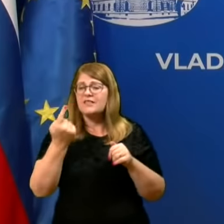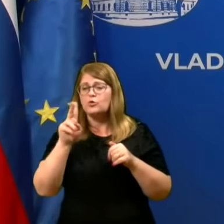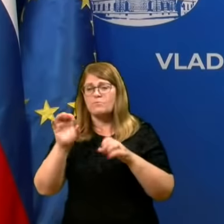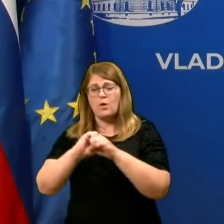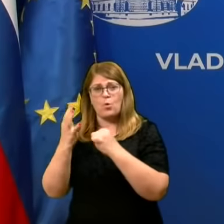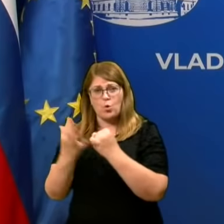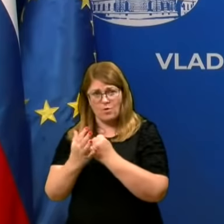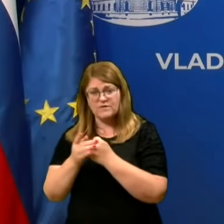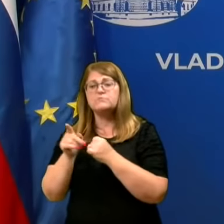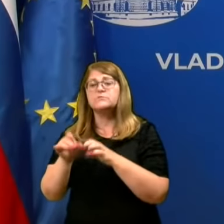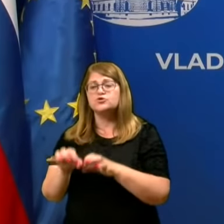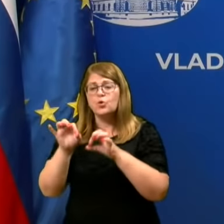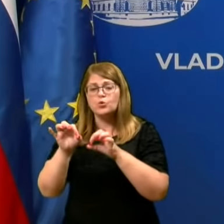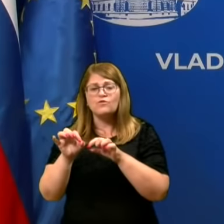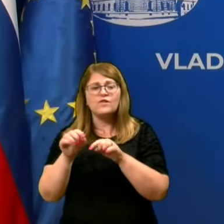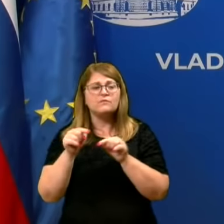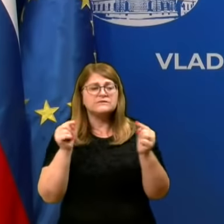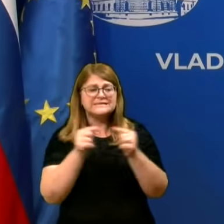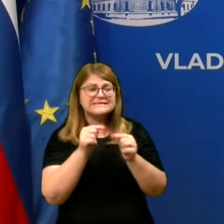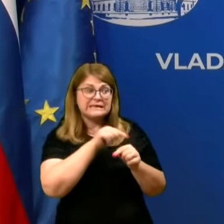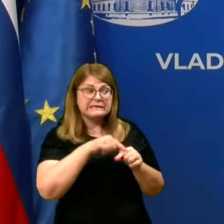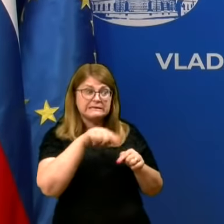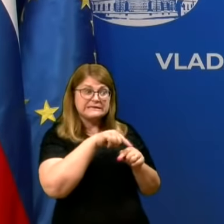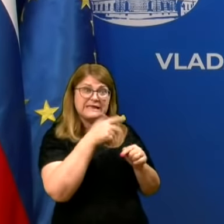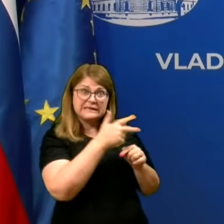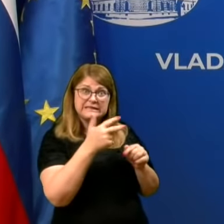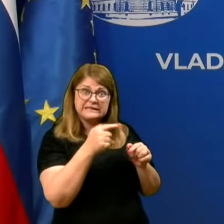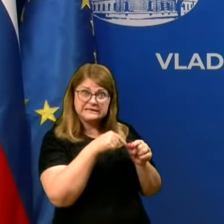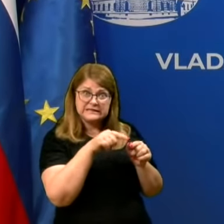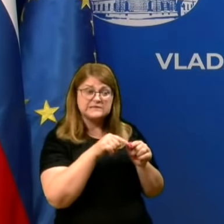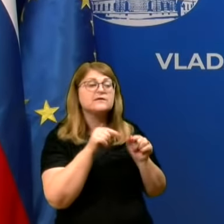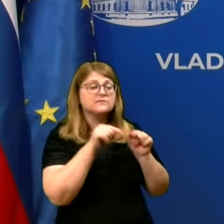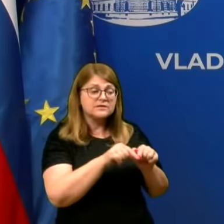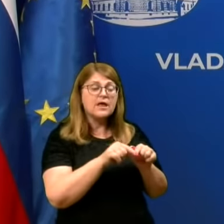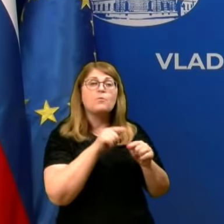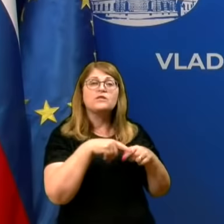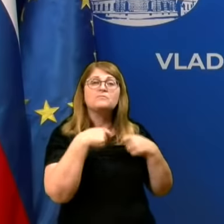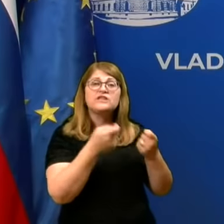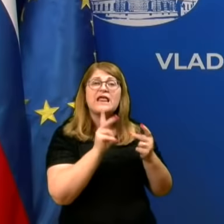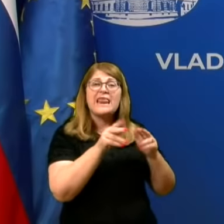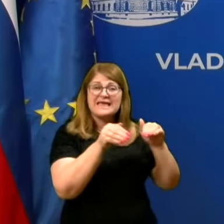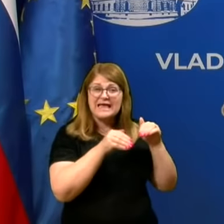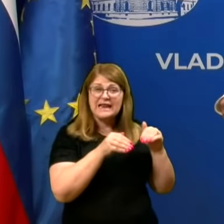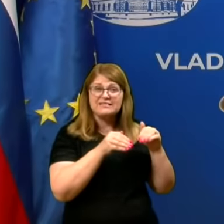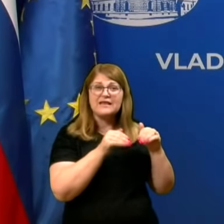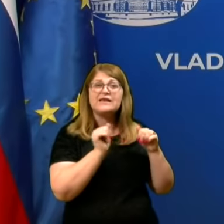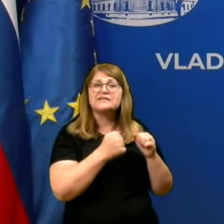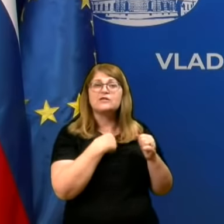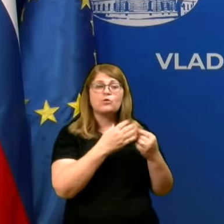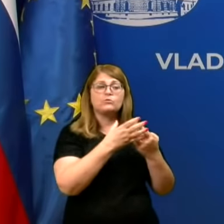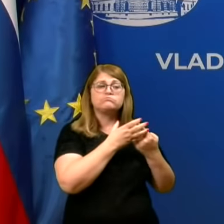niso generirali nove primire, ko so zboljeli, ni bilo dodatnih velik prenosa, ni bilo daljšenja velika prenosa.